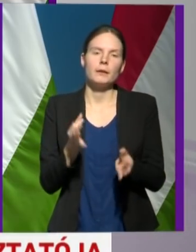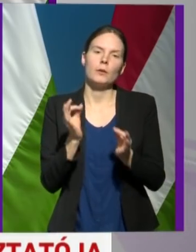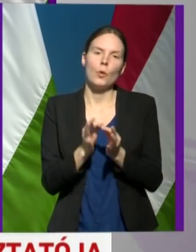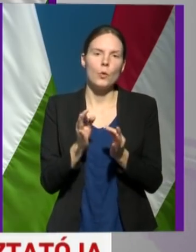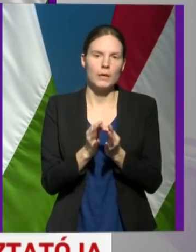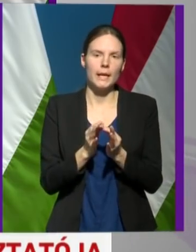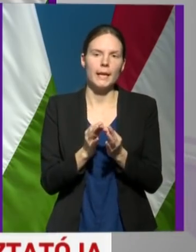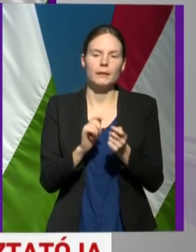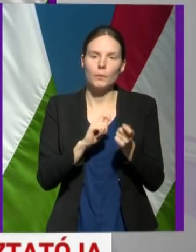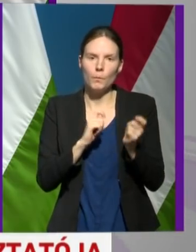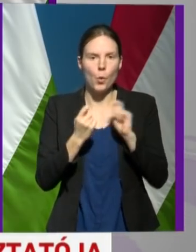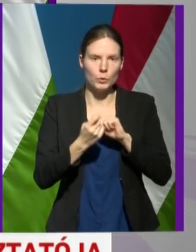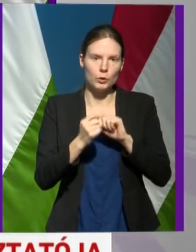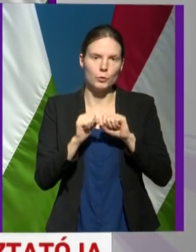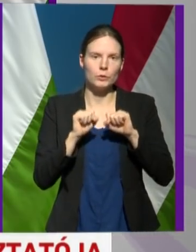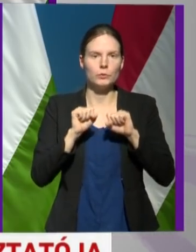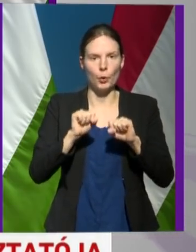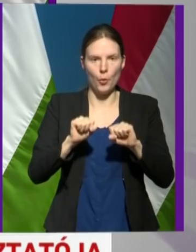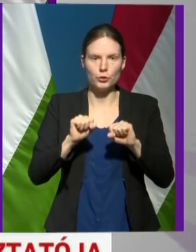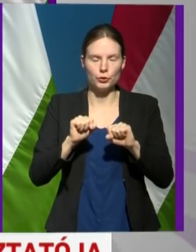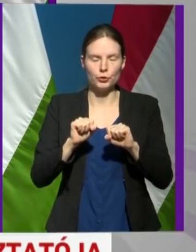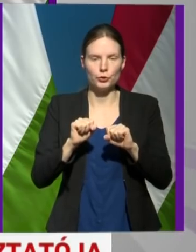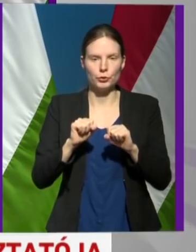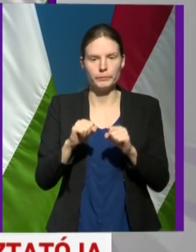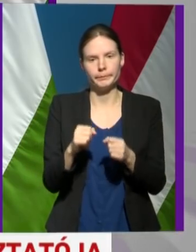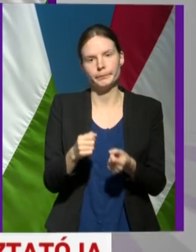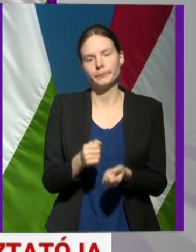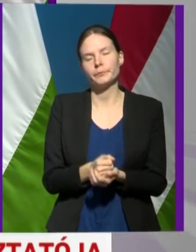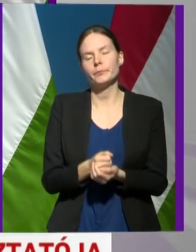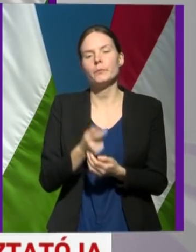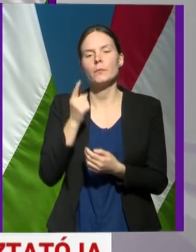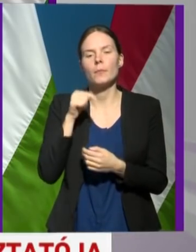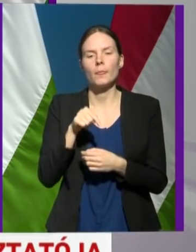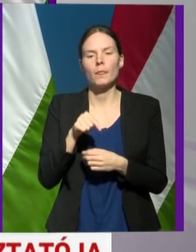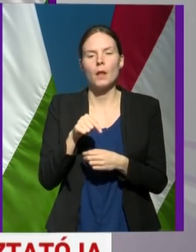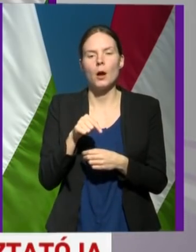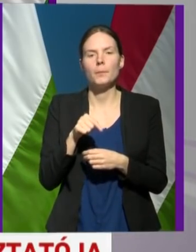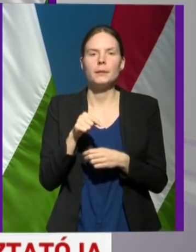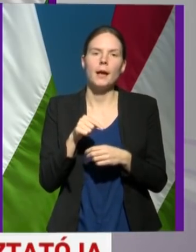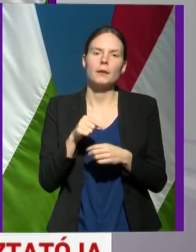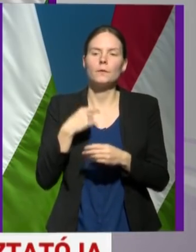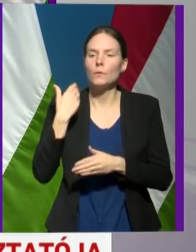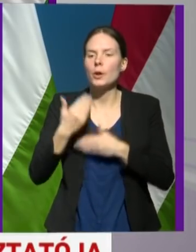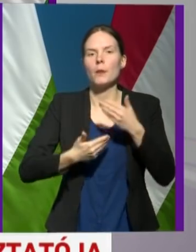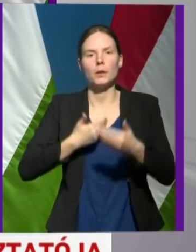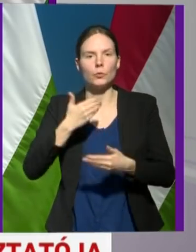módosult törzs, aminek folyamatosan vélik felfedezni a még